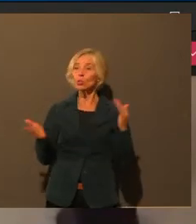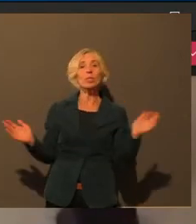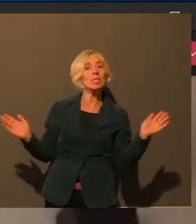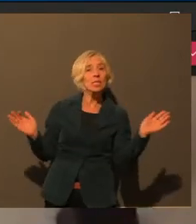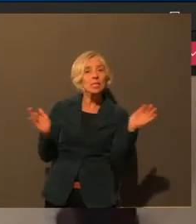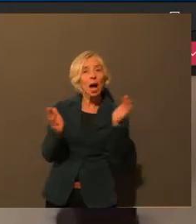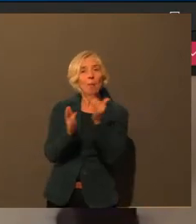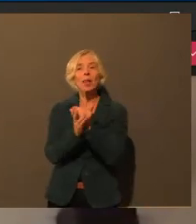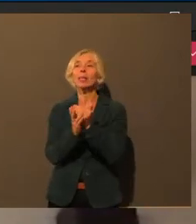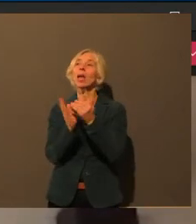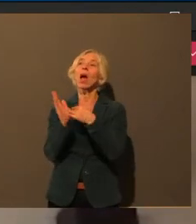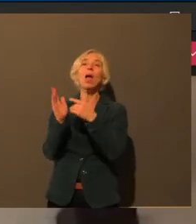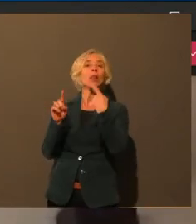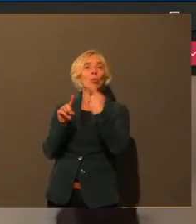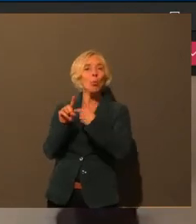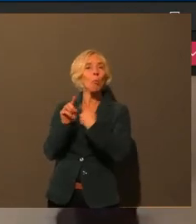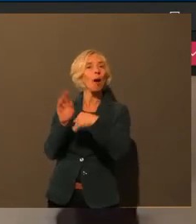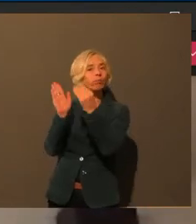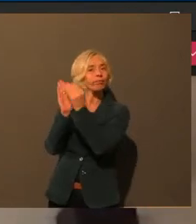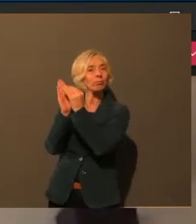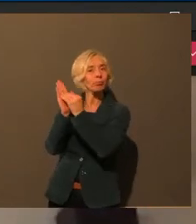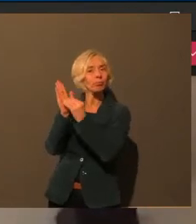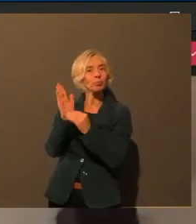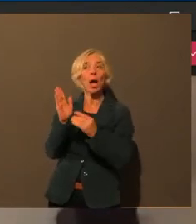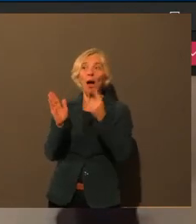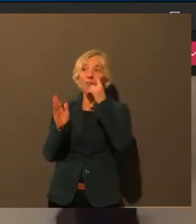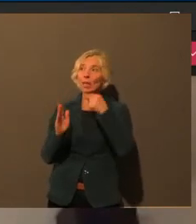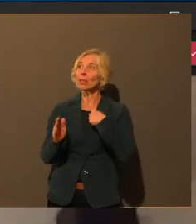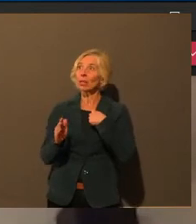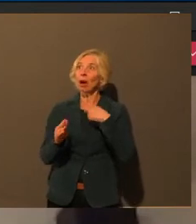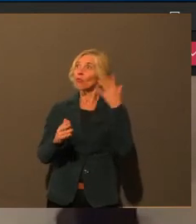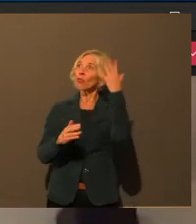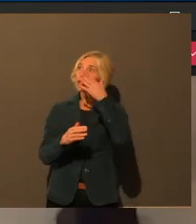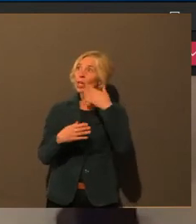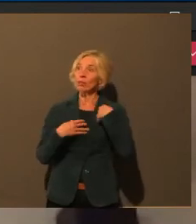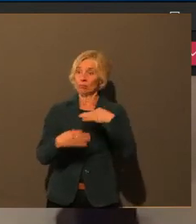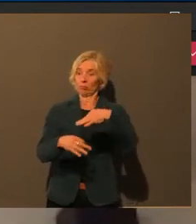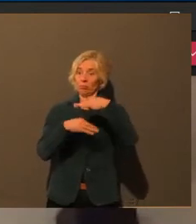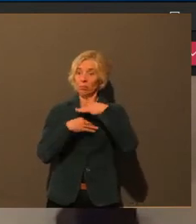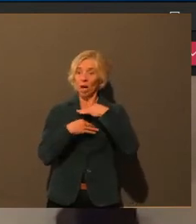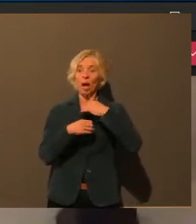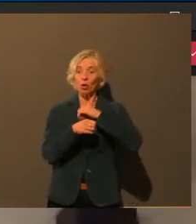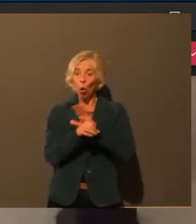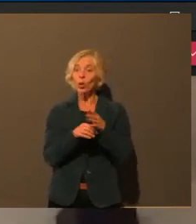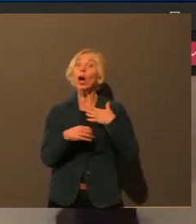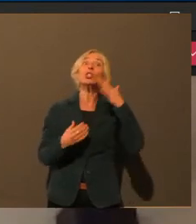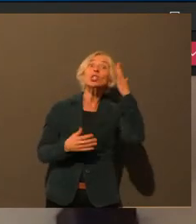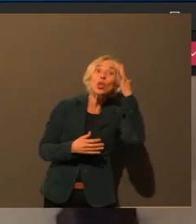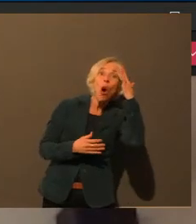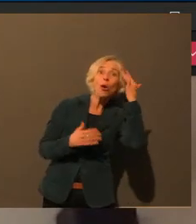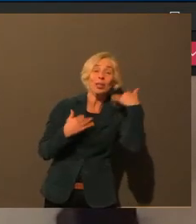veröffentlichen, wo kann ich mich hinwenden, wenn es mir gerade ziemlich dreckig geht.